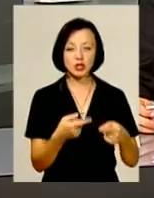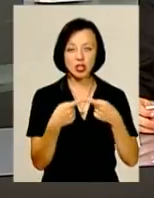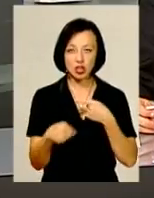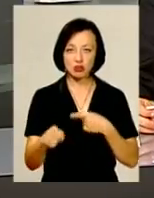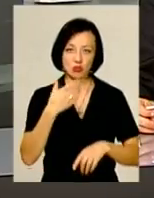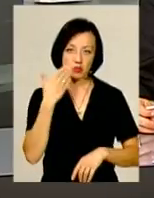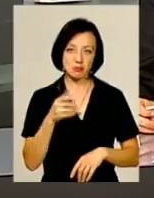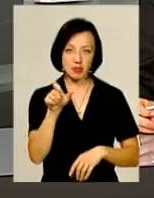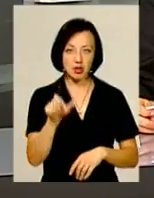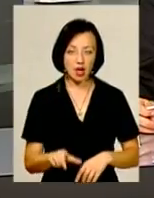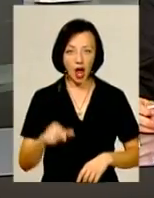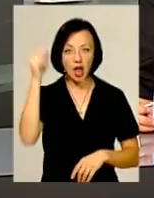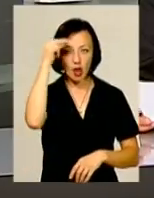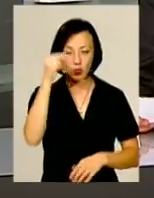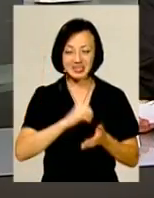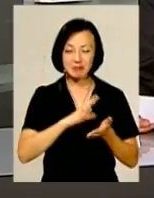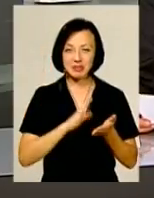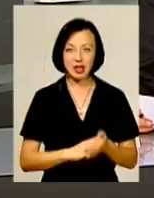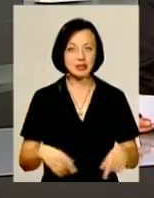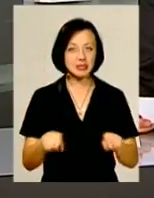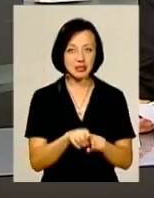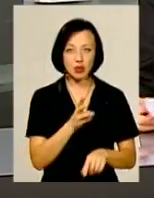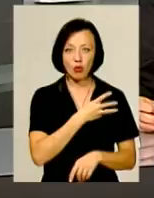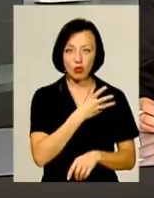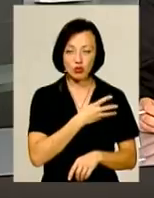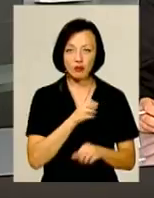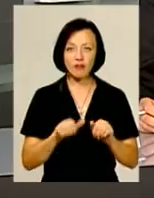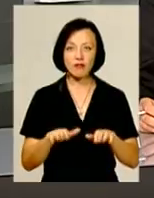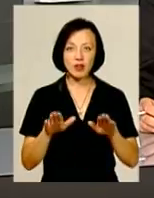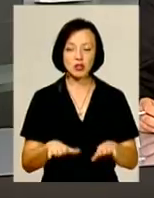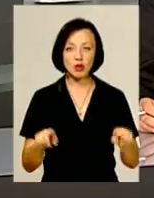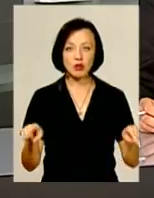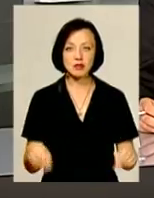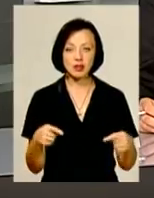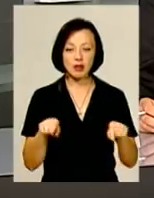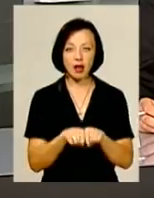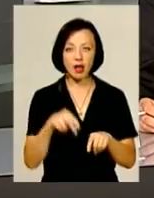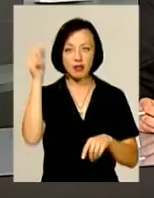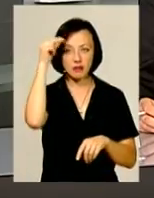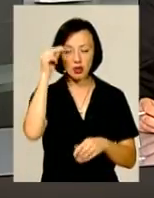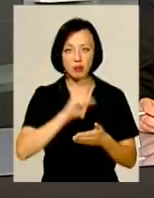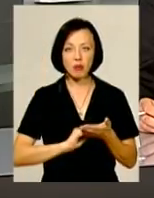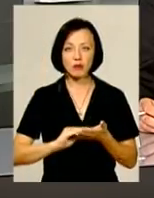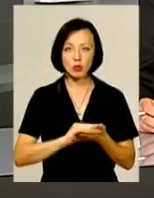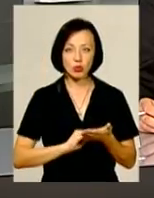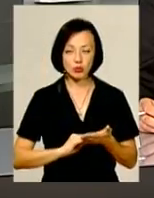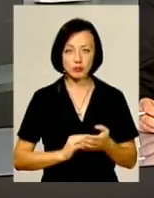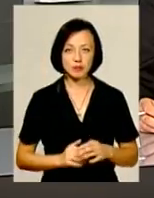спікера. Кажуть, на курс записалося стільки охочих, що вони вже вирішили організувати таке навчання повторно.